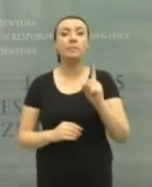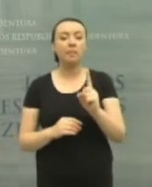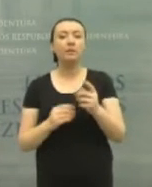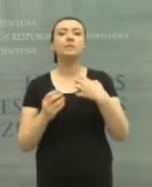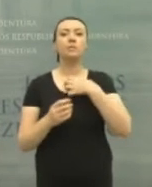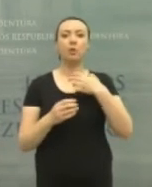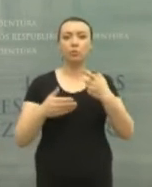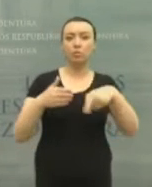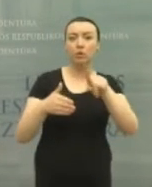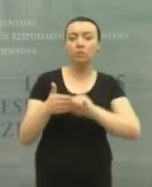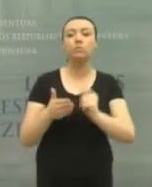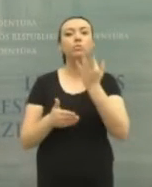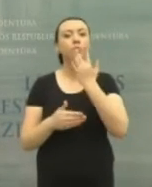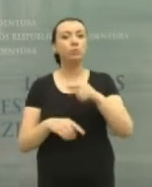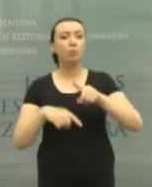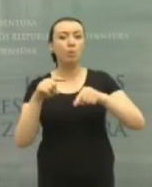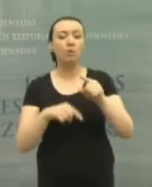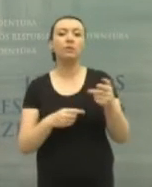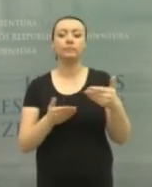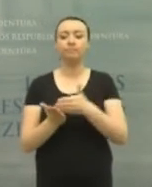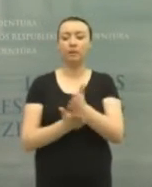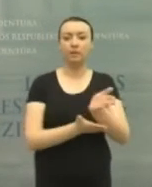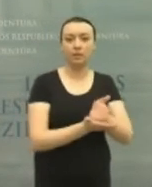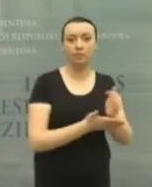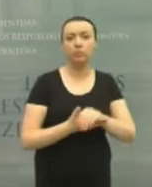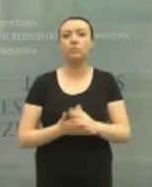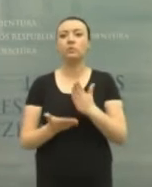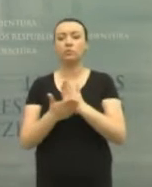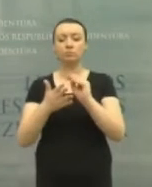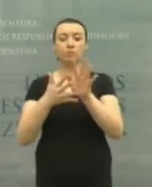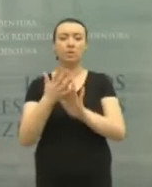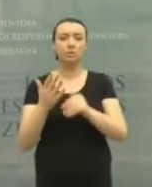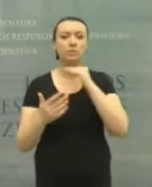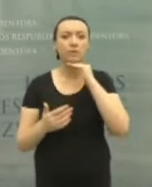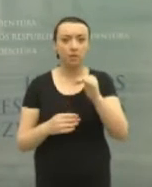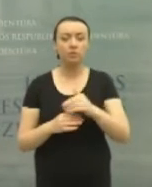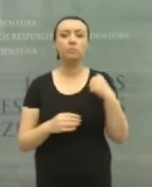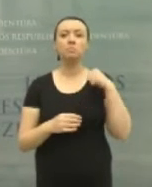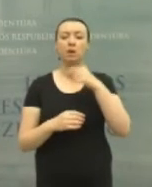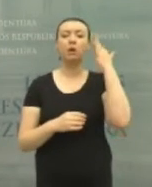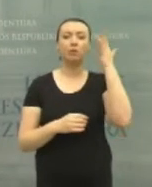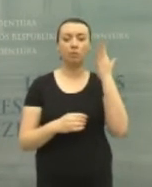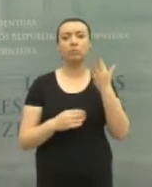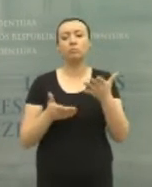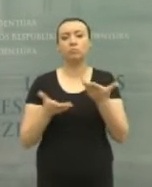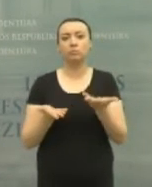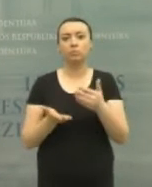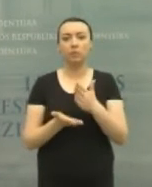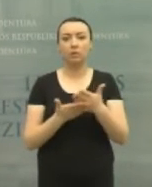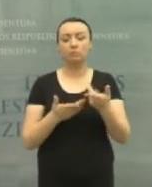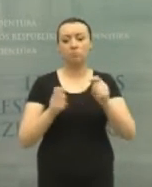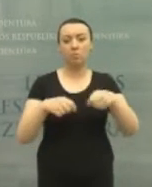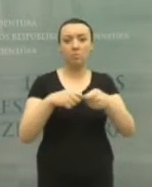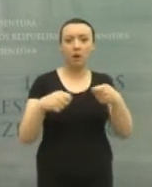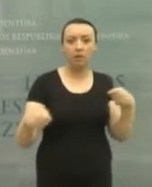esminiai klausimai, užsienio politikos kryptis yra įvardintos labai aiškai ir aš manau, tai sudaro puikui pagrindą